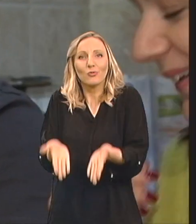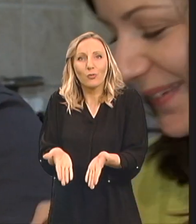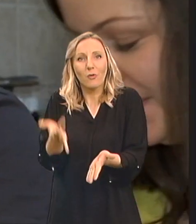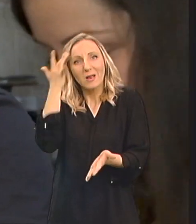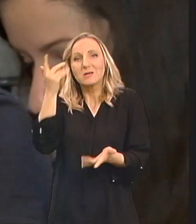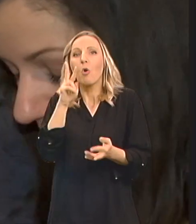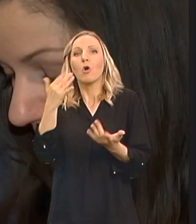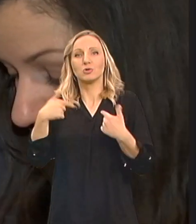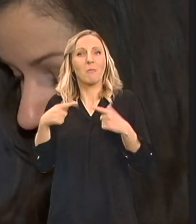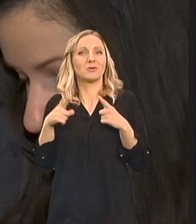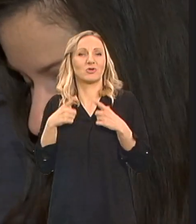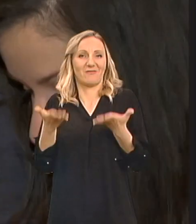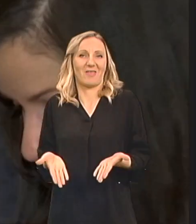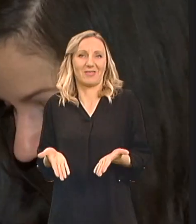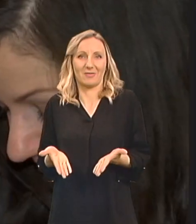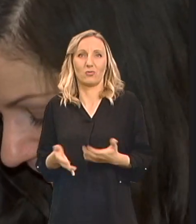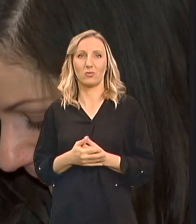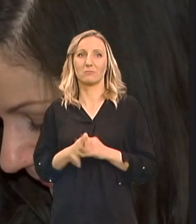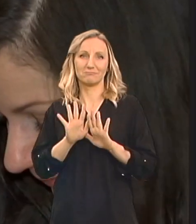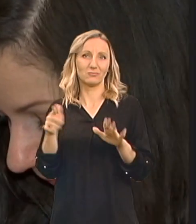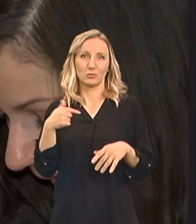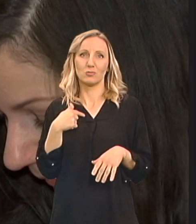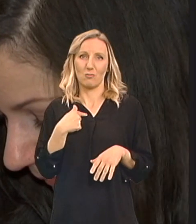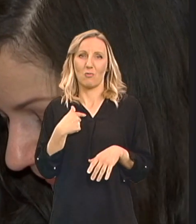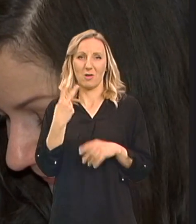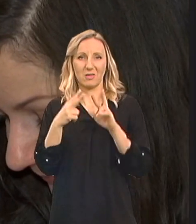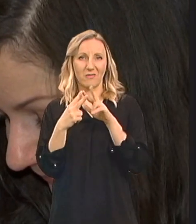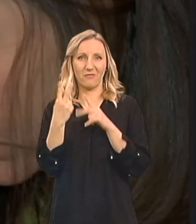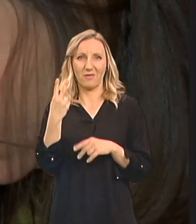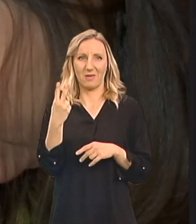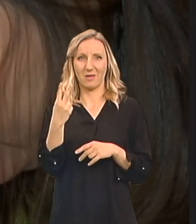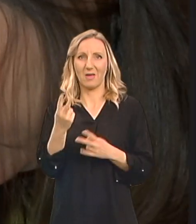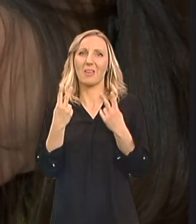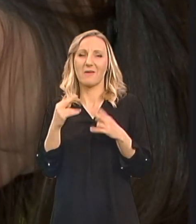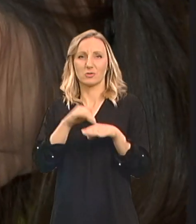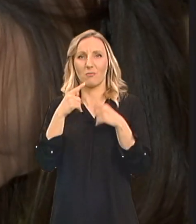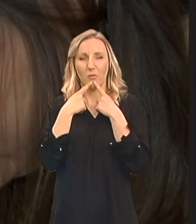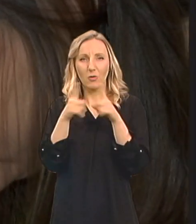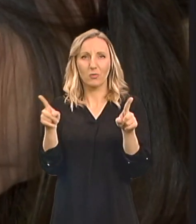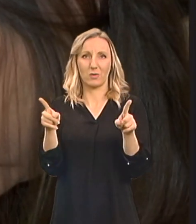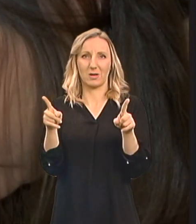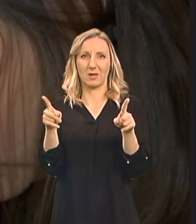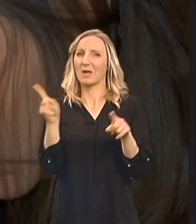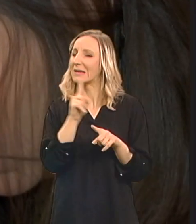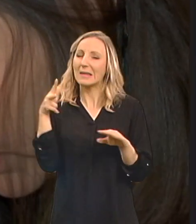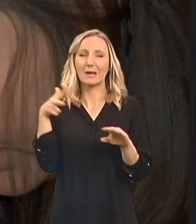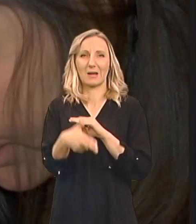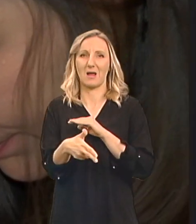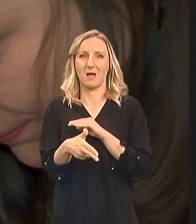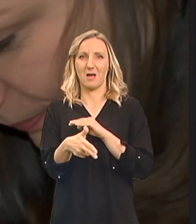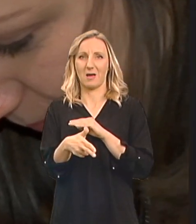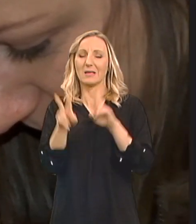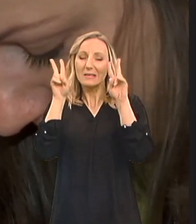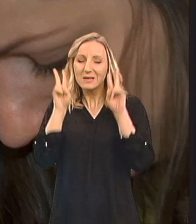mi biti tu Tako da to su moje možda dvije najbitnije poruke Da nije kraj i da